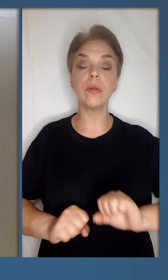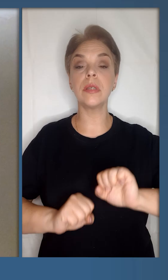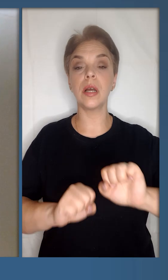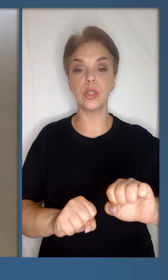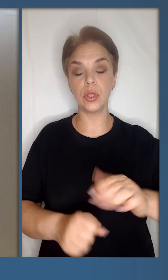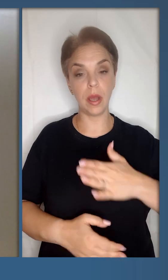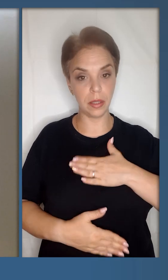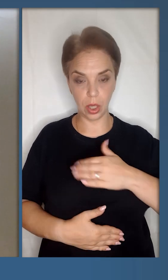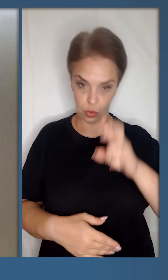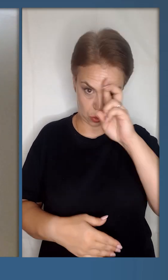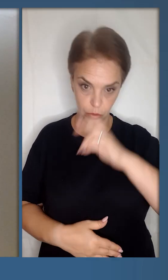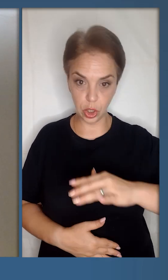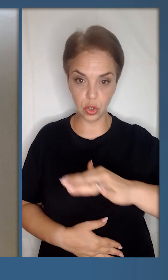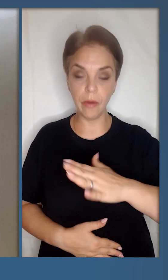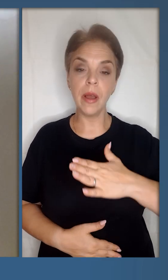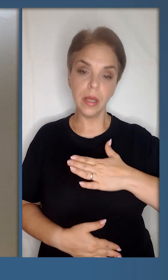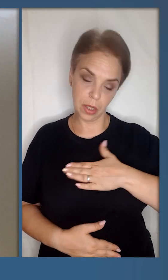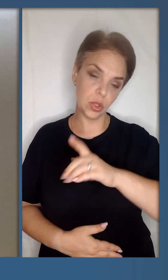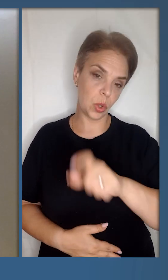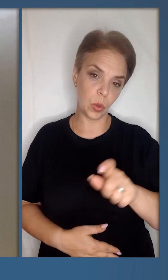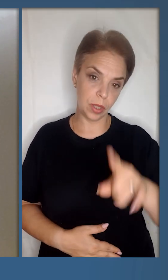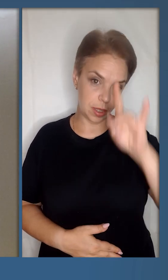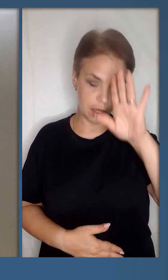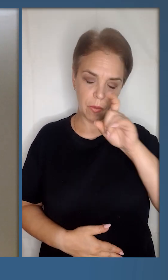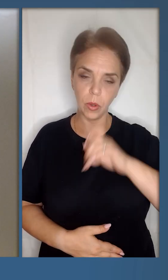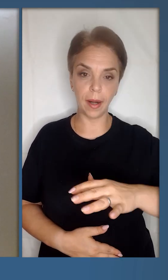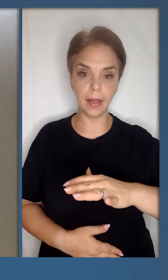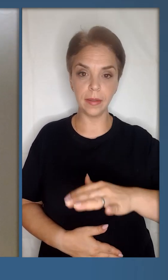хто захищає нашу державу і наших людей. Слава Україні!